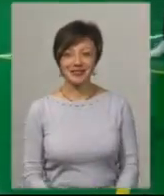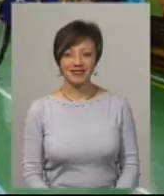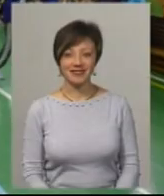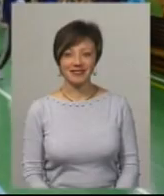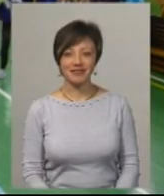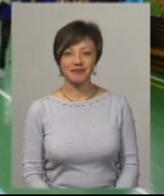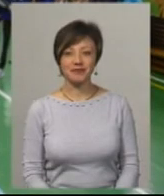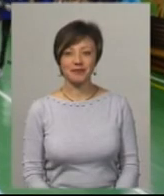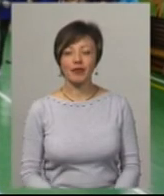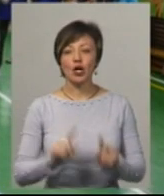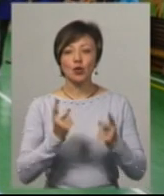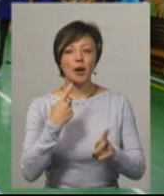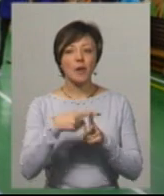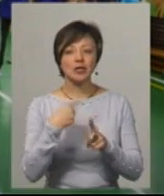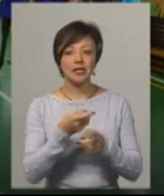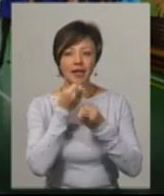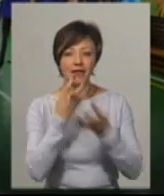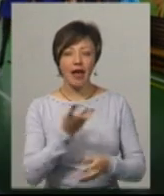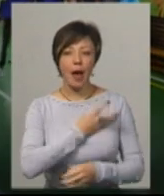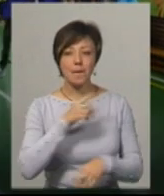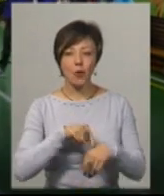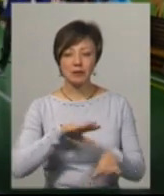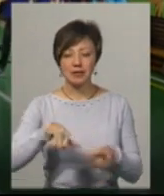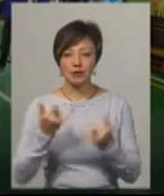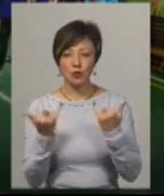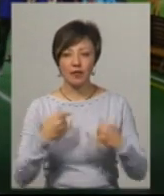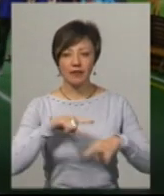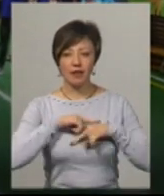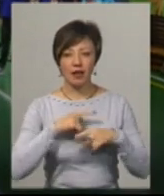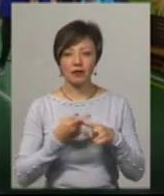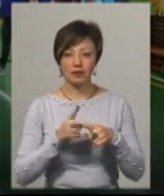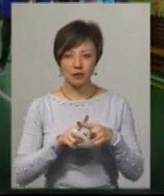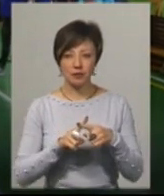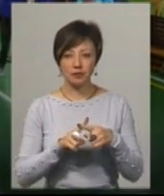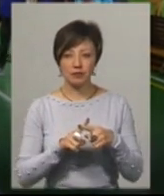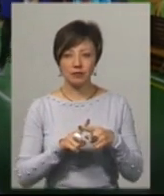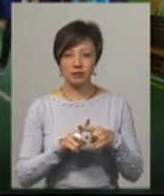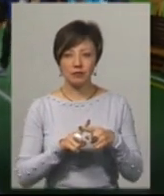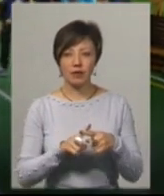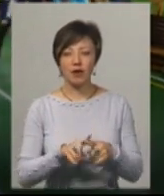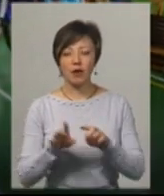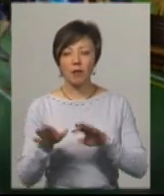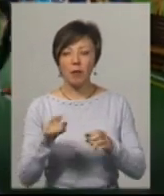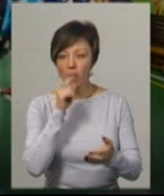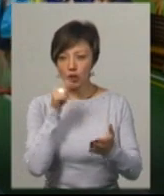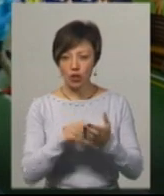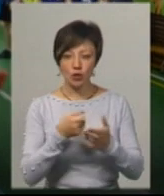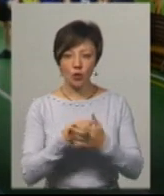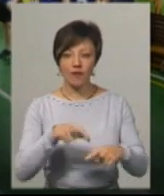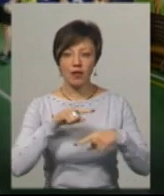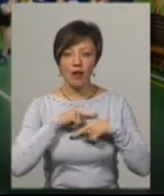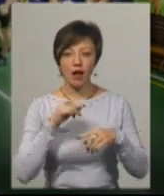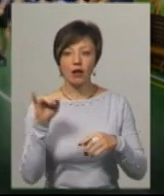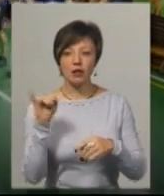Дуже позитивні емоції після сьогоднішнього фіналу, адже трьома віковими групами ми прийшли до фіналу, і сьогодні на